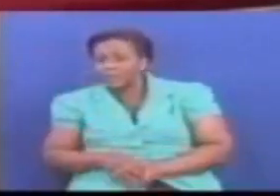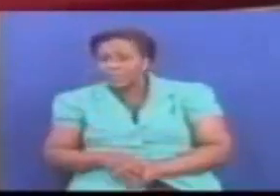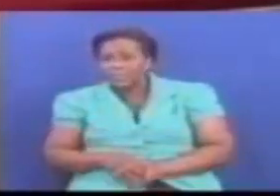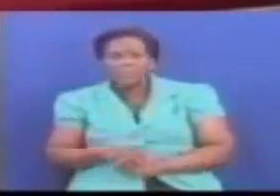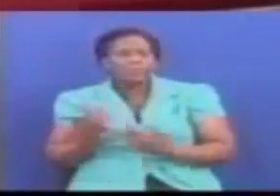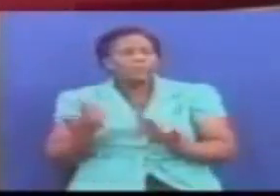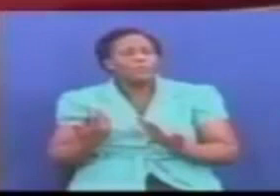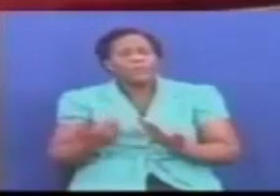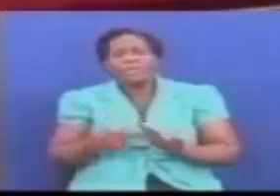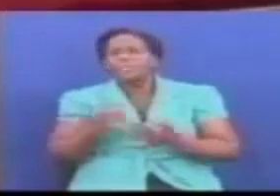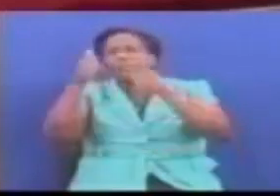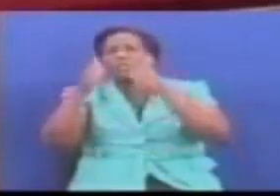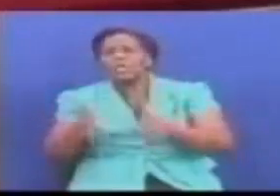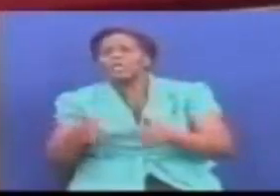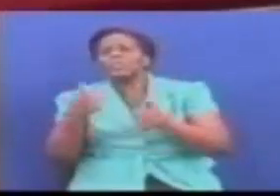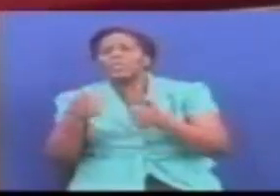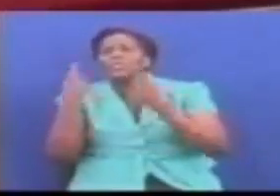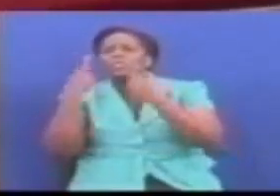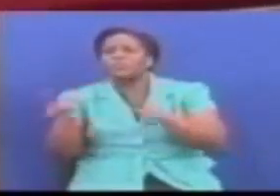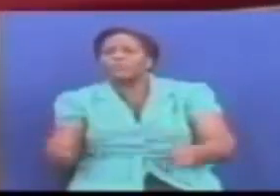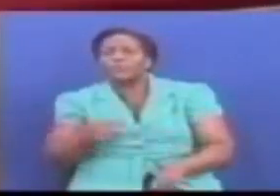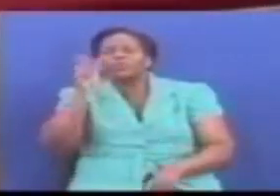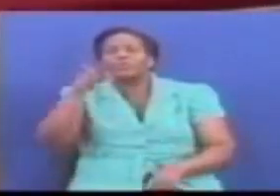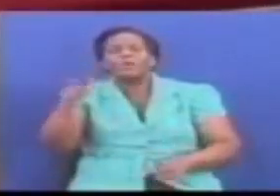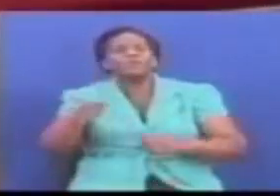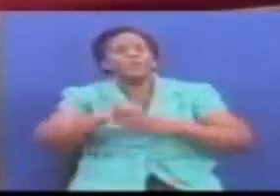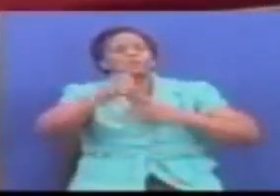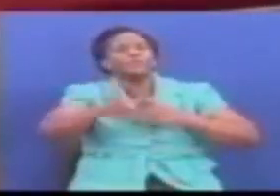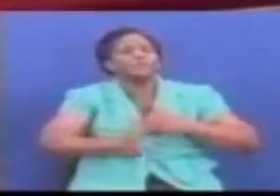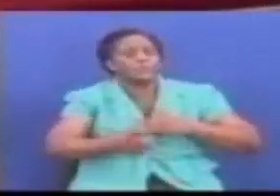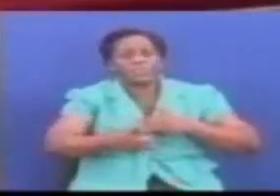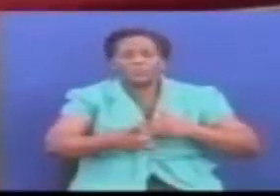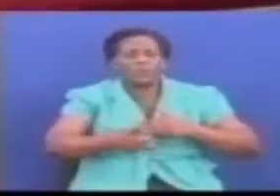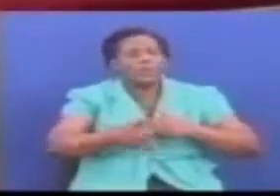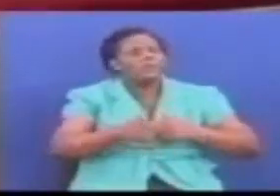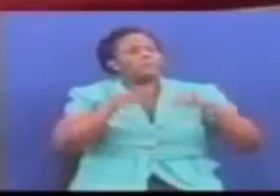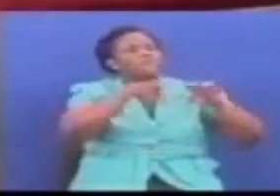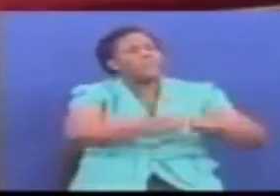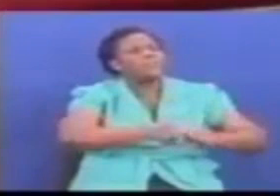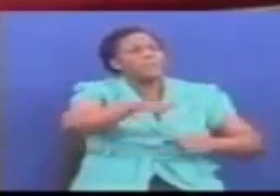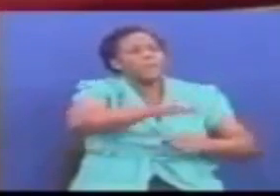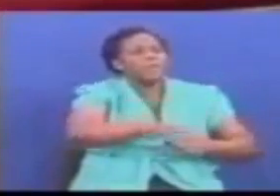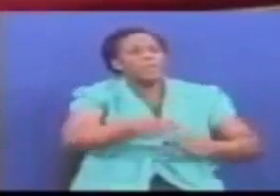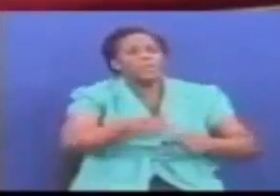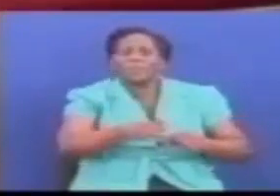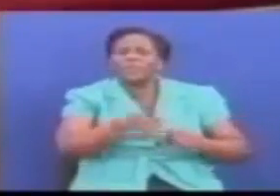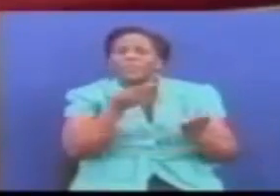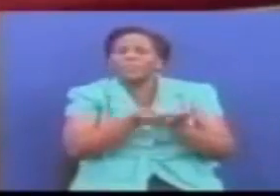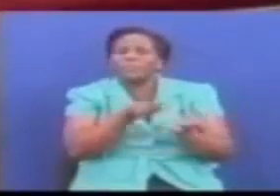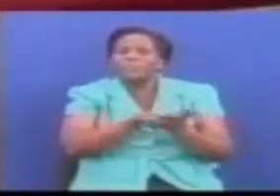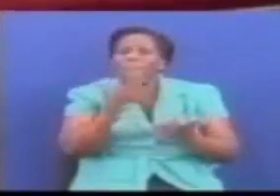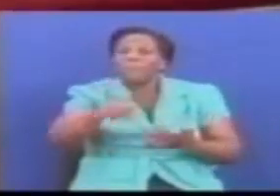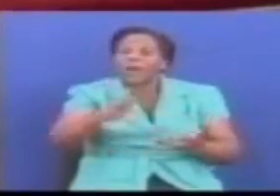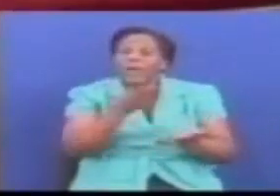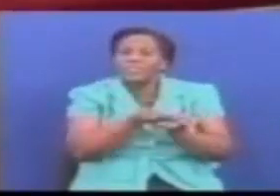Kwamba sasa wanainchi ni rukisa kuenda kuvamia mayeneo ya evu Mayeneo ya vyanzo vya maji Ni wakikishie kauli ya raisu